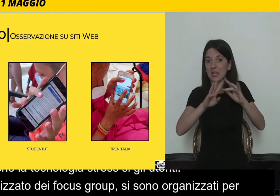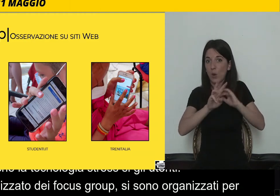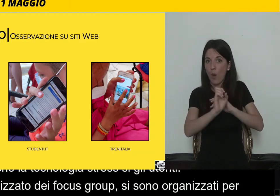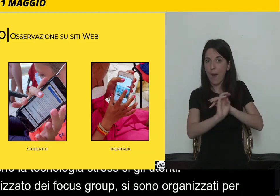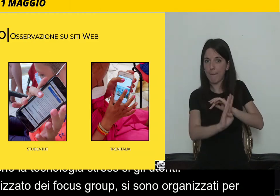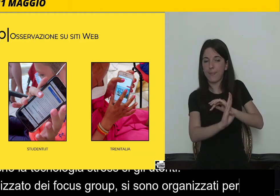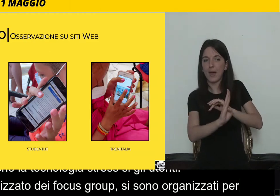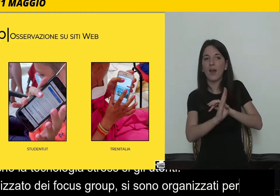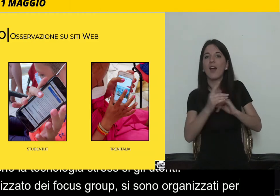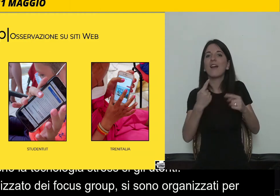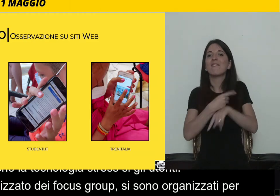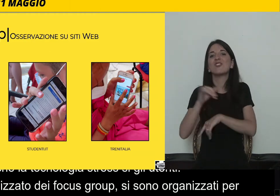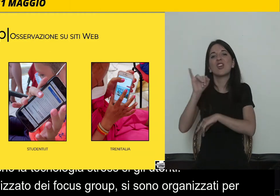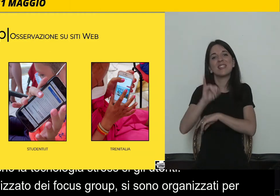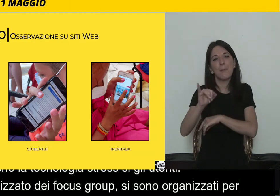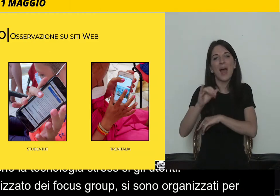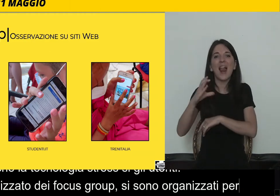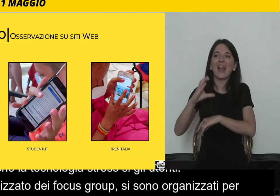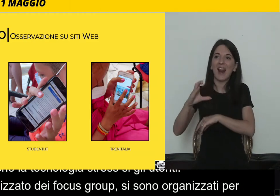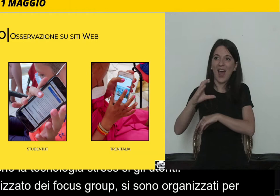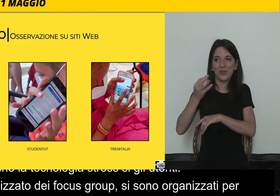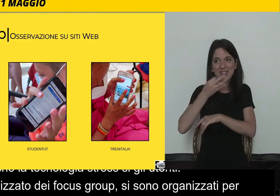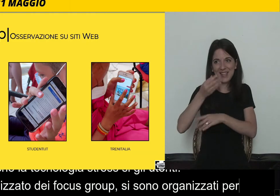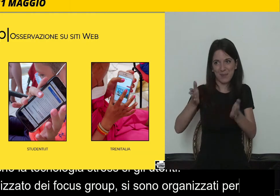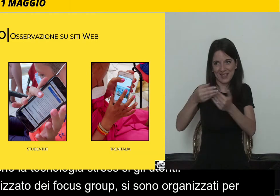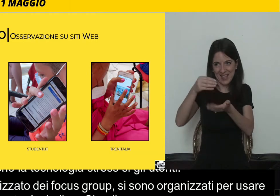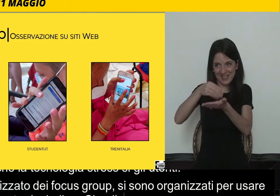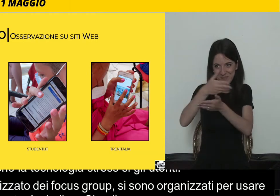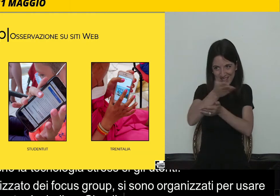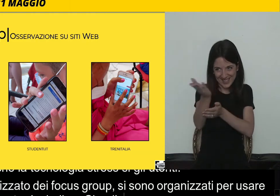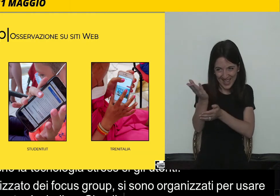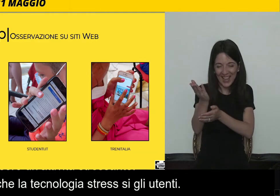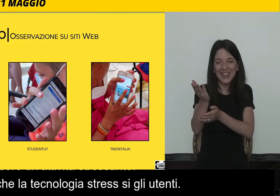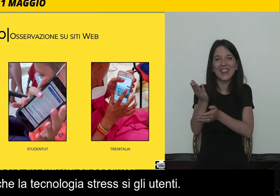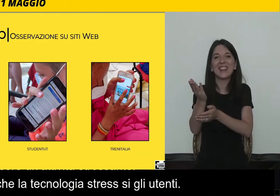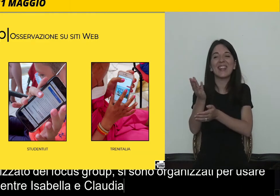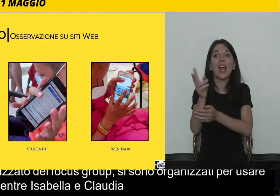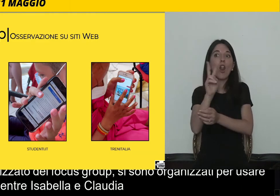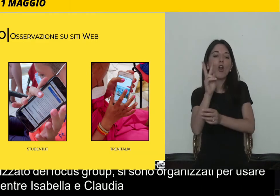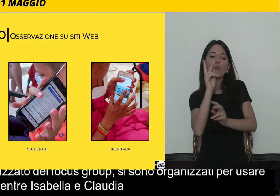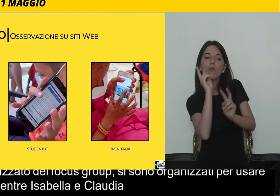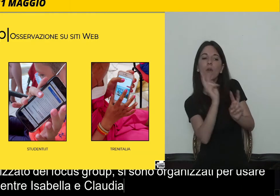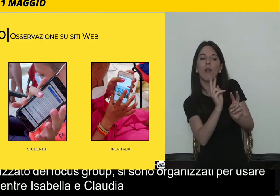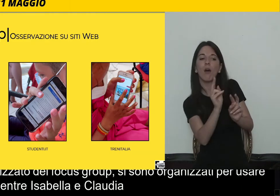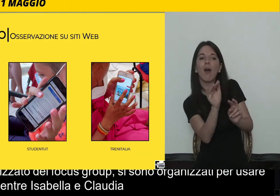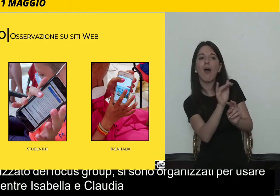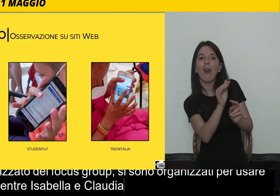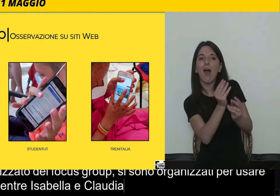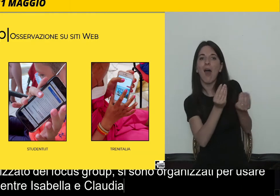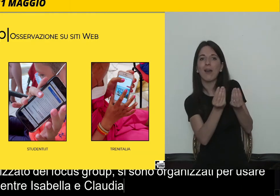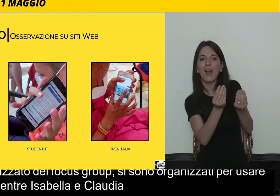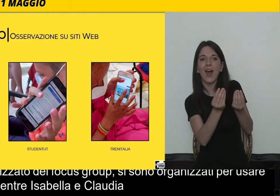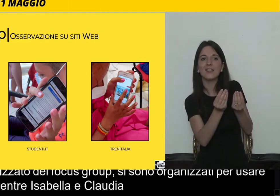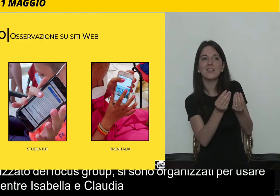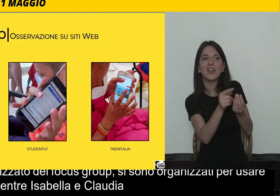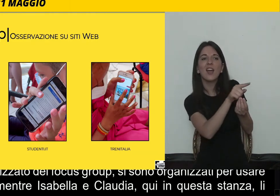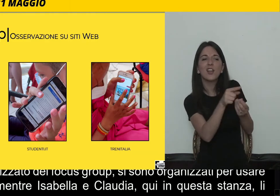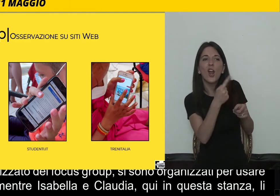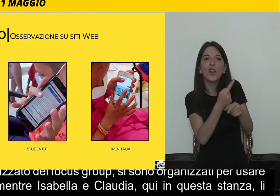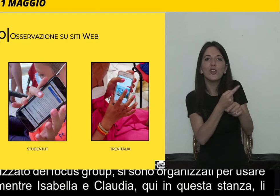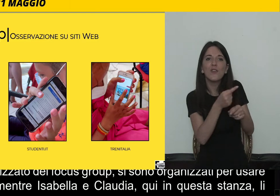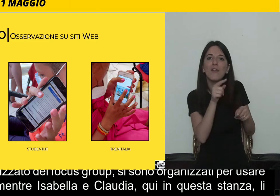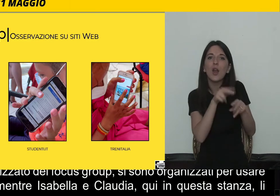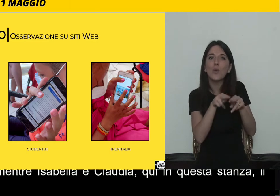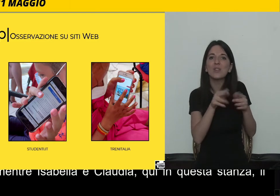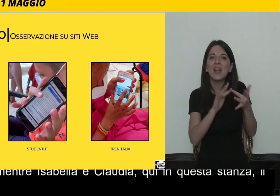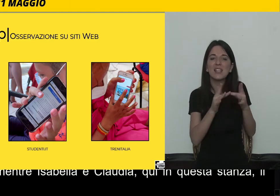Claudia, che sono sempre qui in questa stanza, li osservavano, o li osservavano mentre usavano i